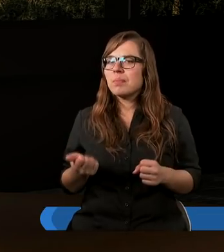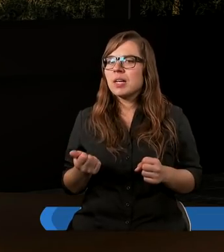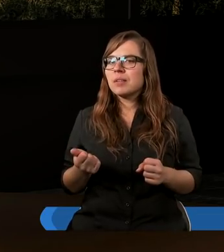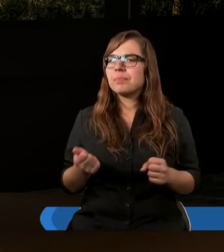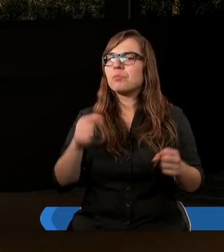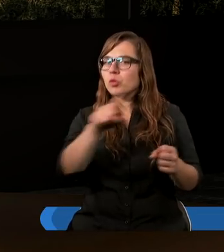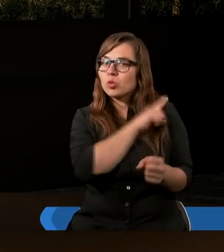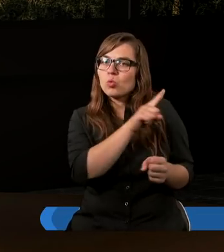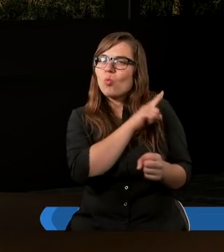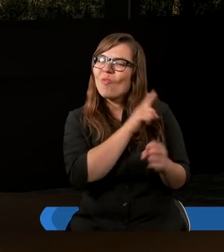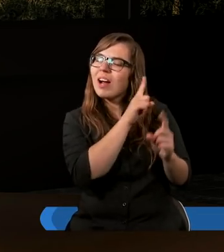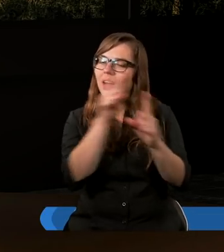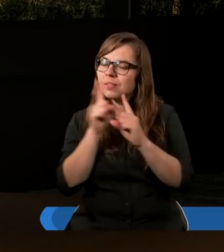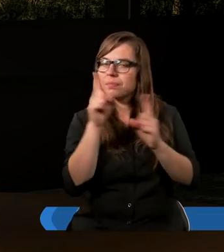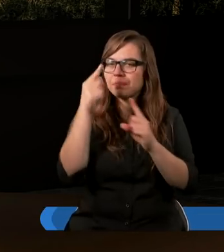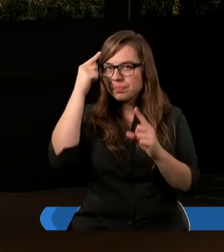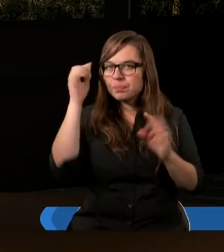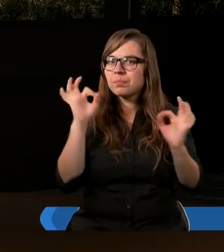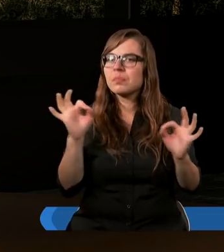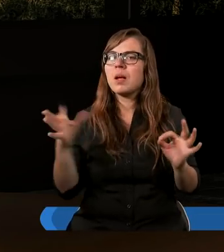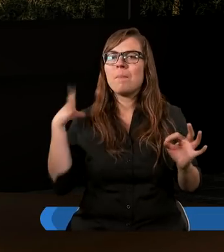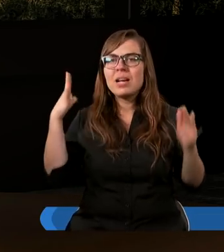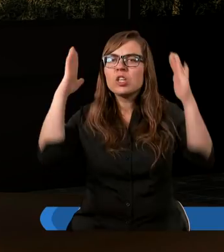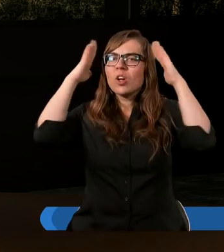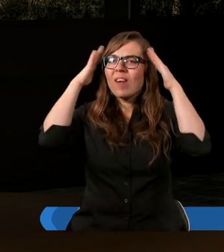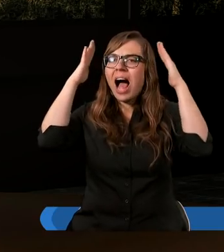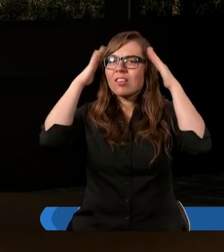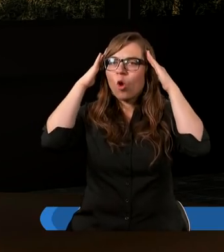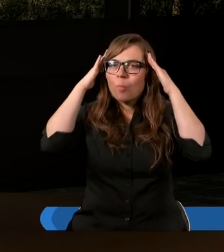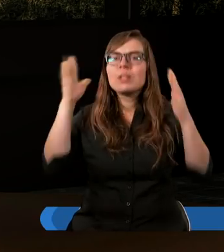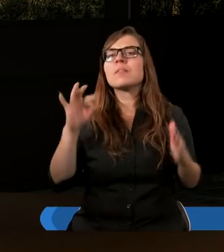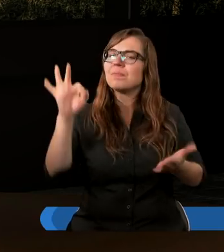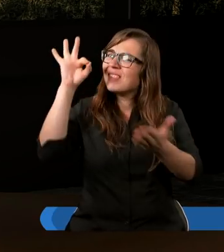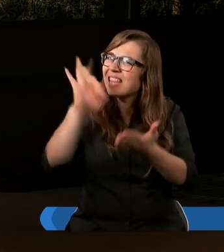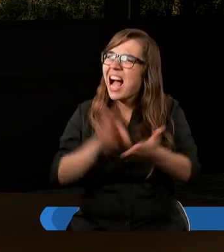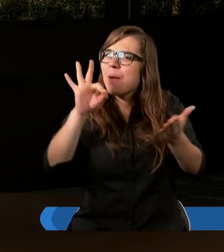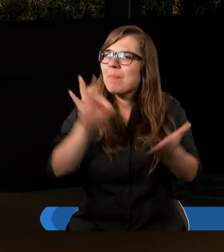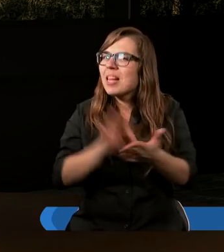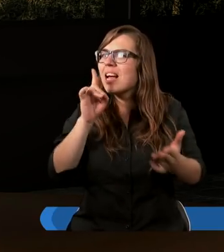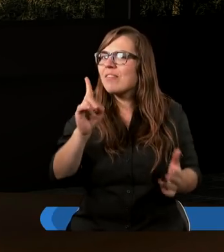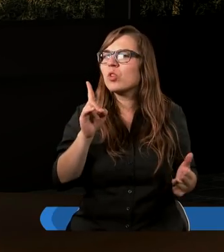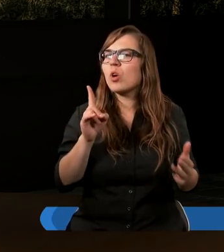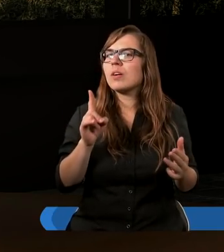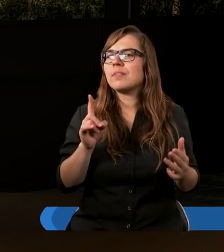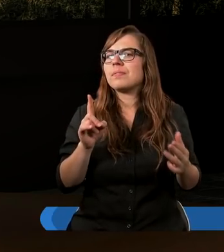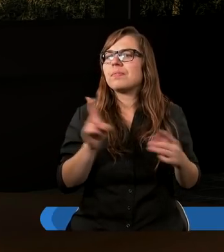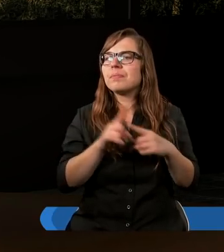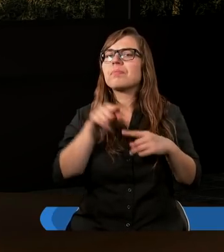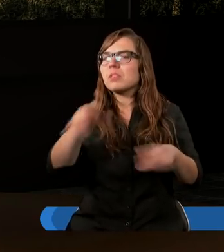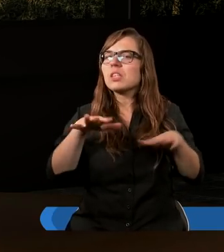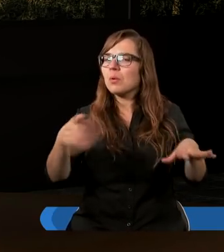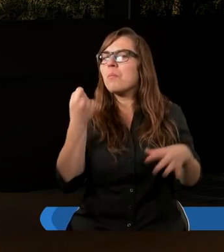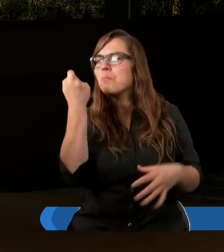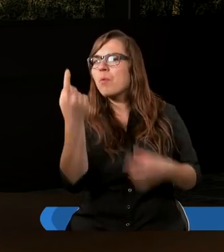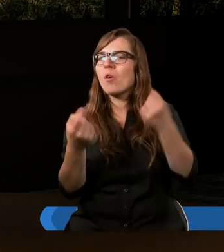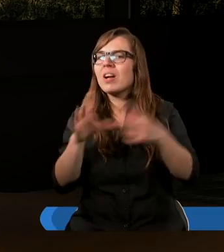żebyśmy czuwali i byli świadomi, że na pewno tacy ludzie się